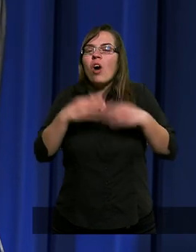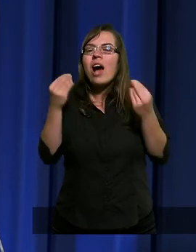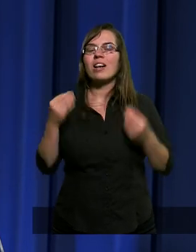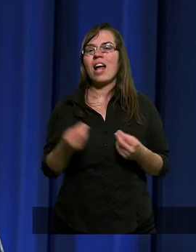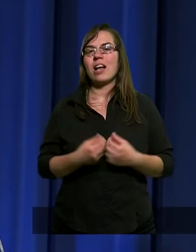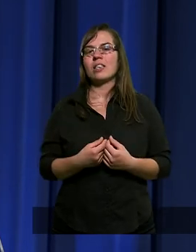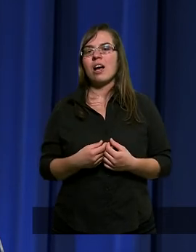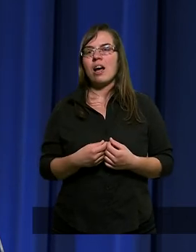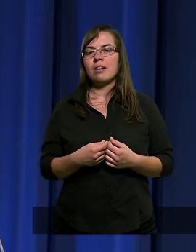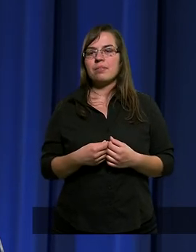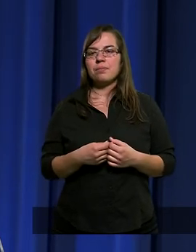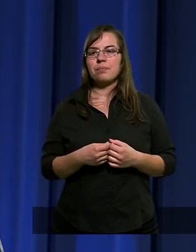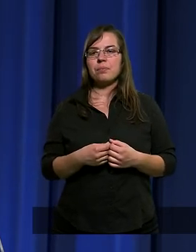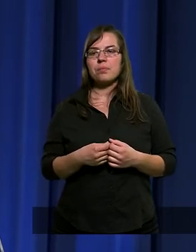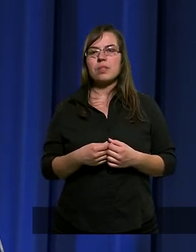sam,